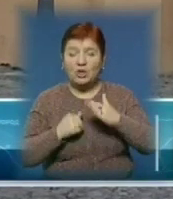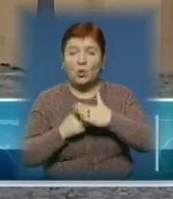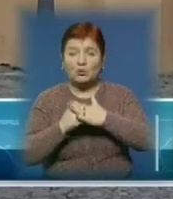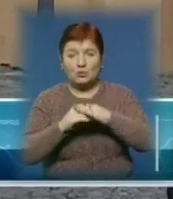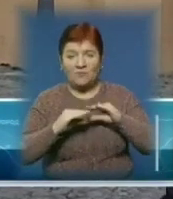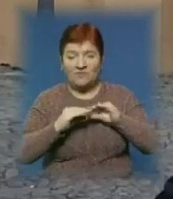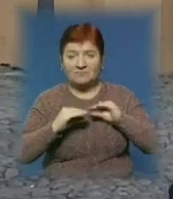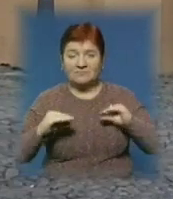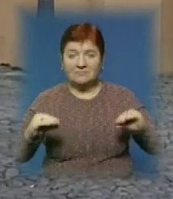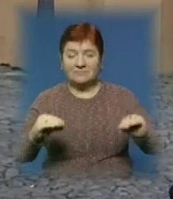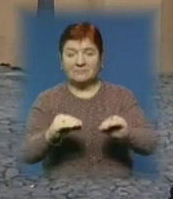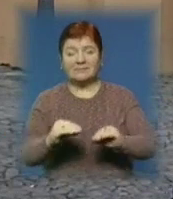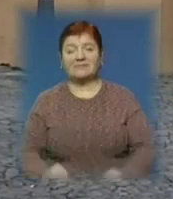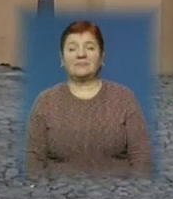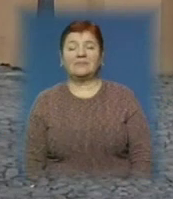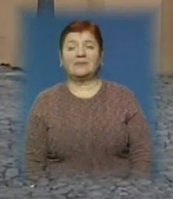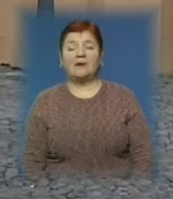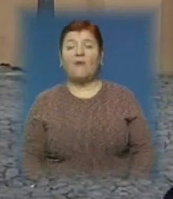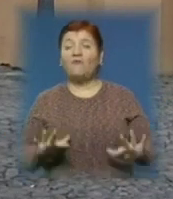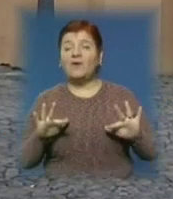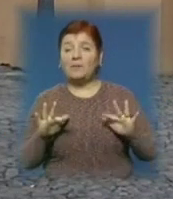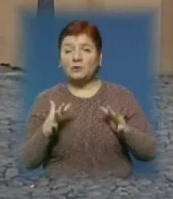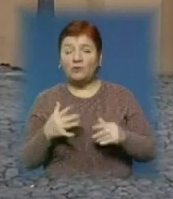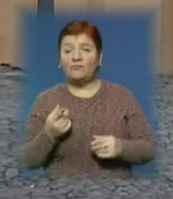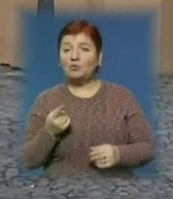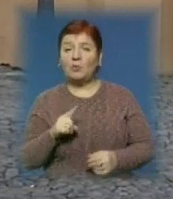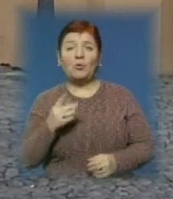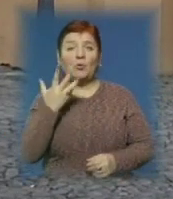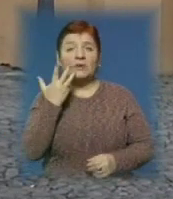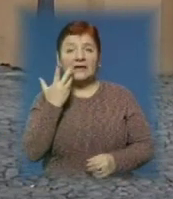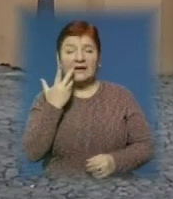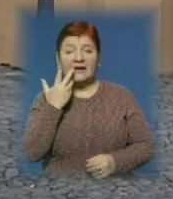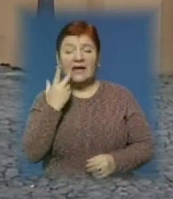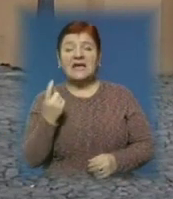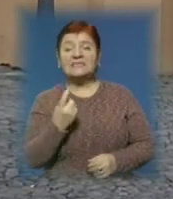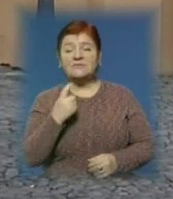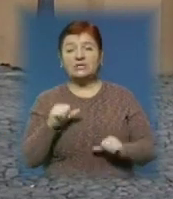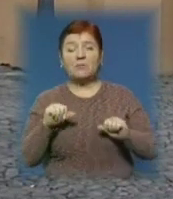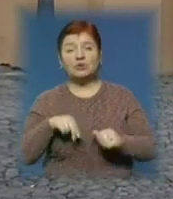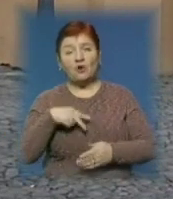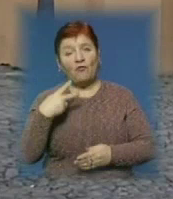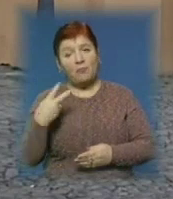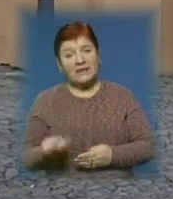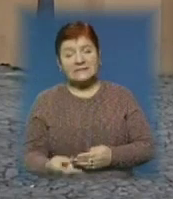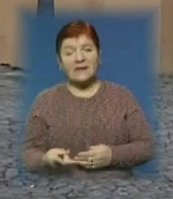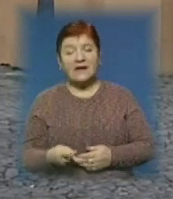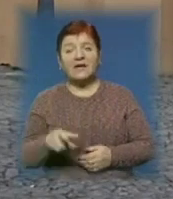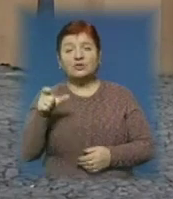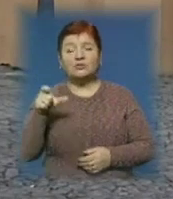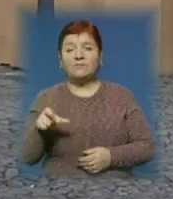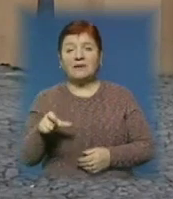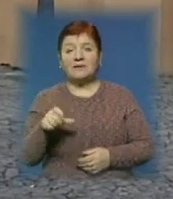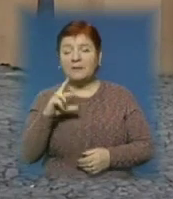щоб випадку тому, що якщо, приміром, свічка може впасти, неправильно людина її поставить,